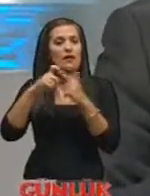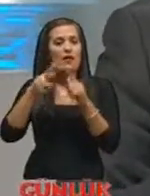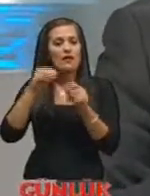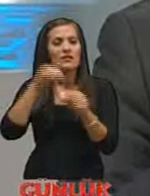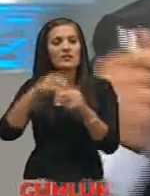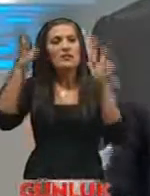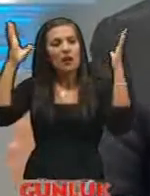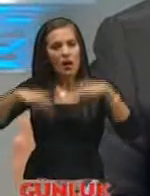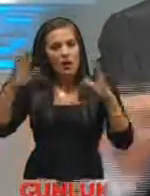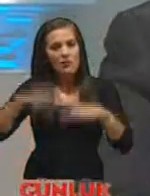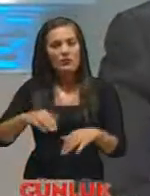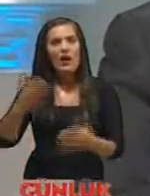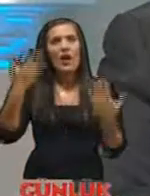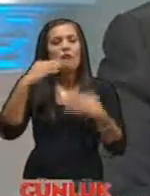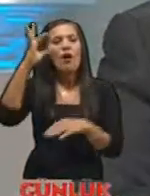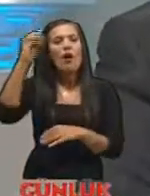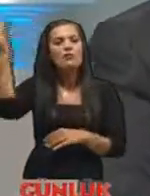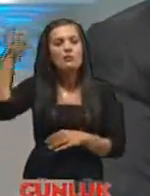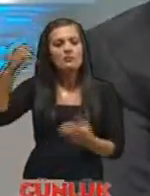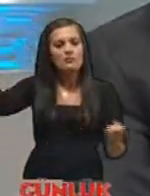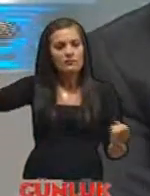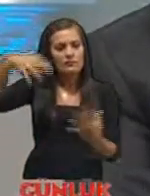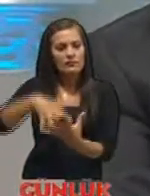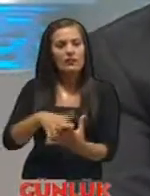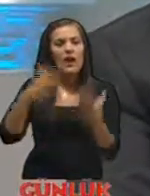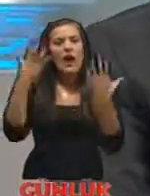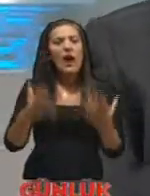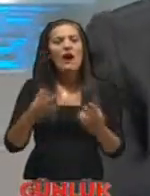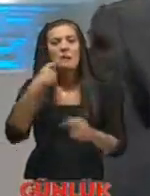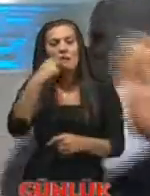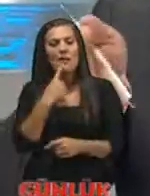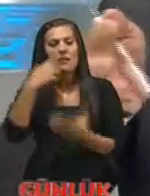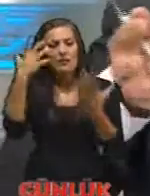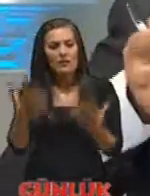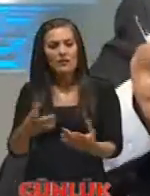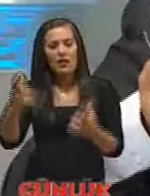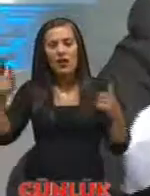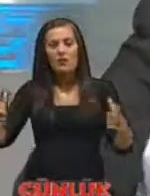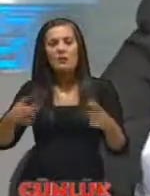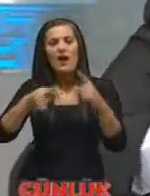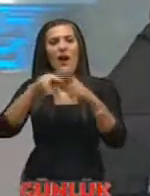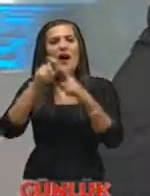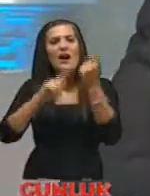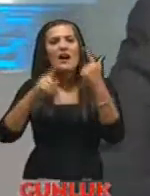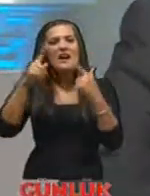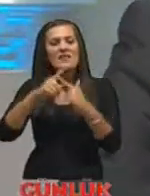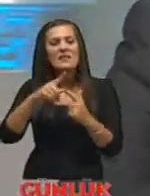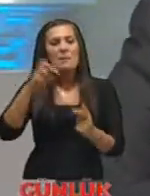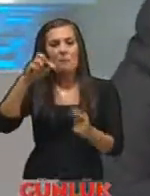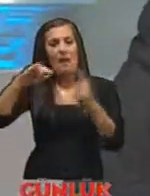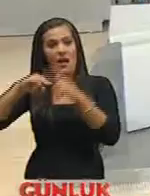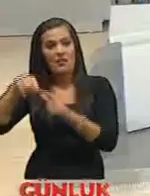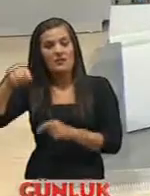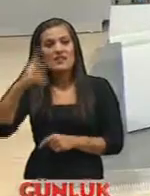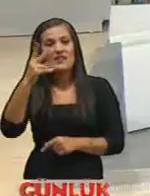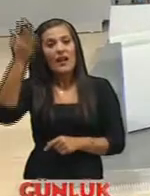Yağın yağmur havanın oksijeniyle reaksiyonuna girerek Ağır metallerin çökmesi ve ortama Asitliğin 2'nin altında pH'in